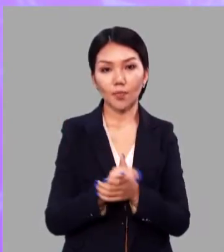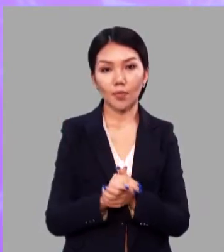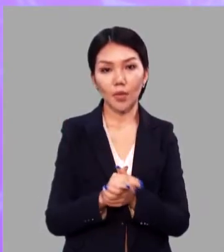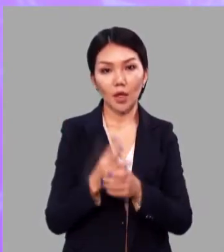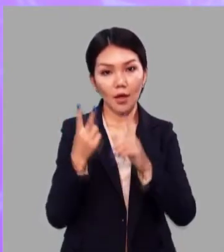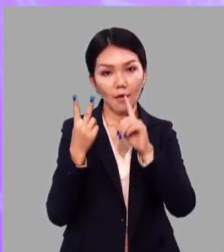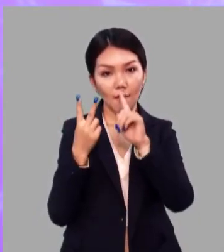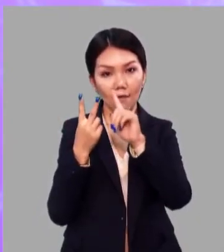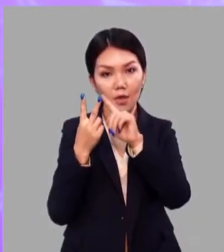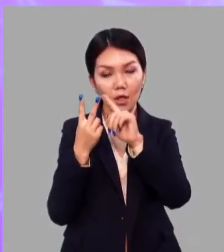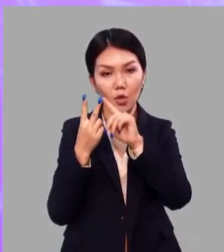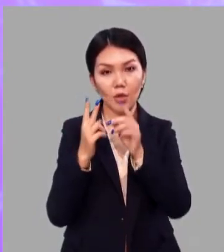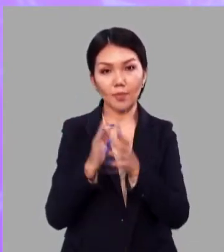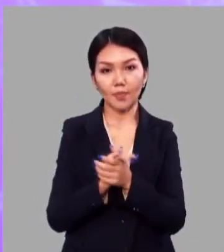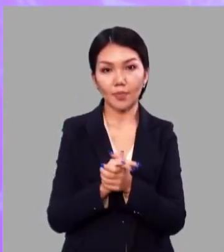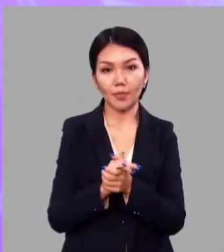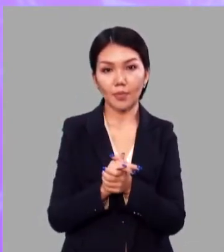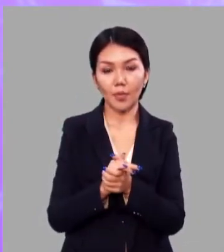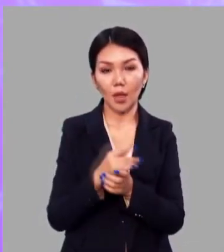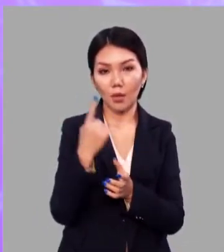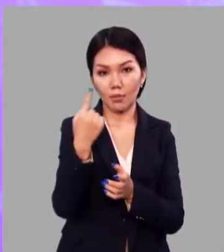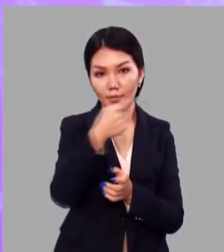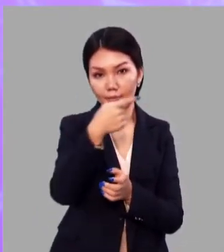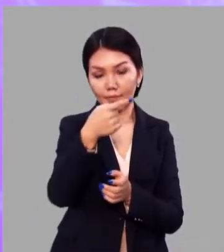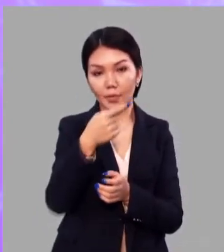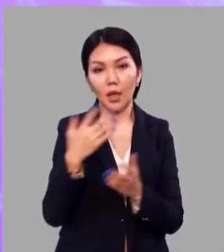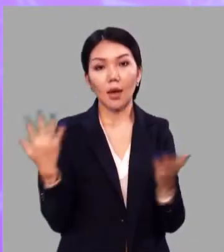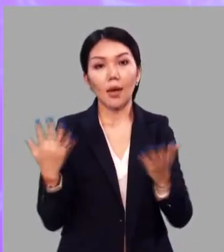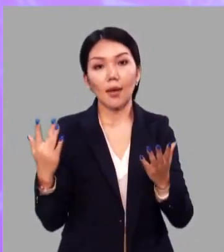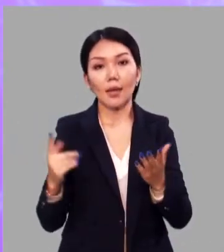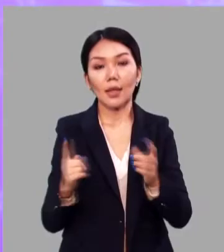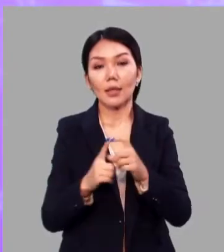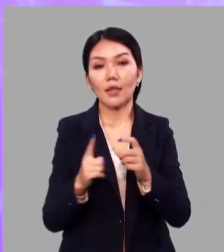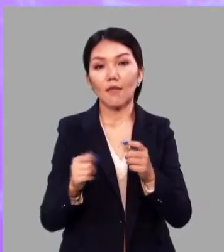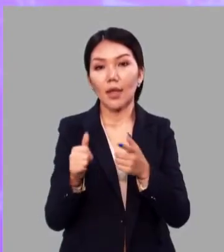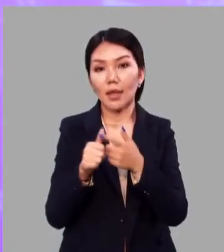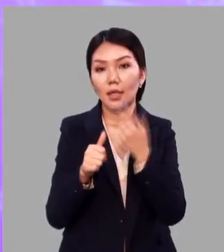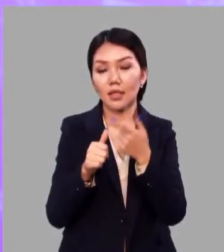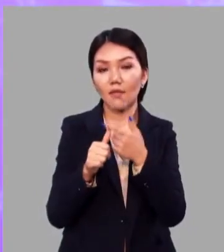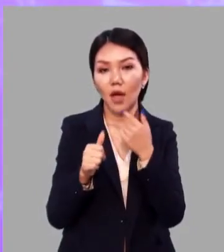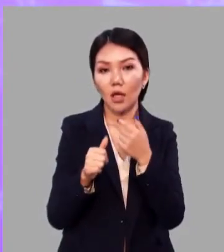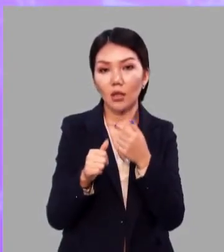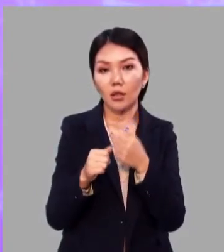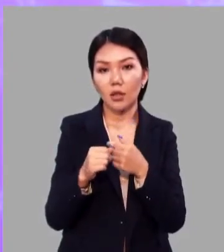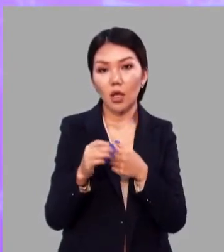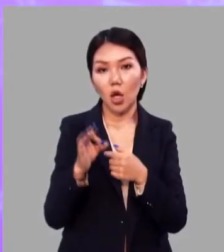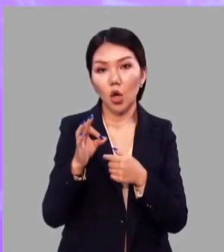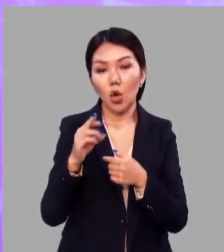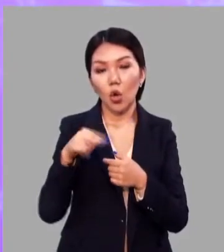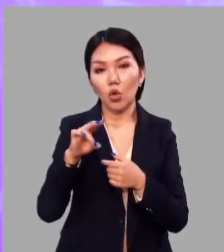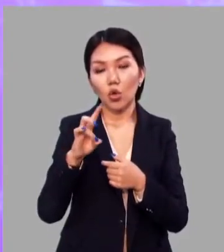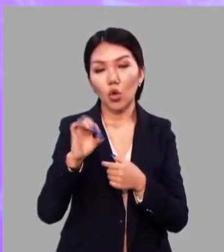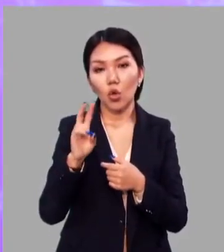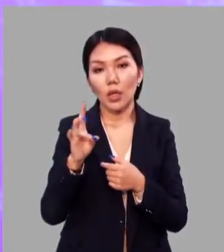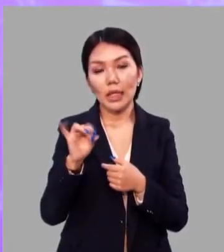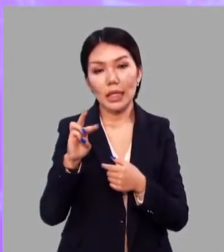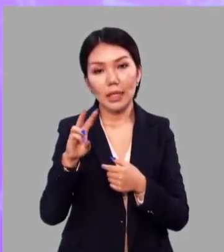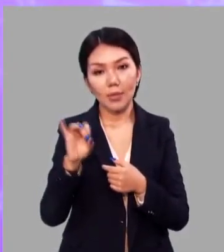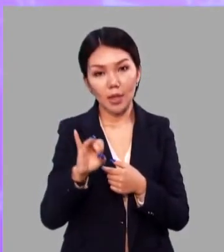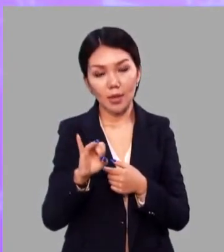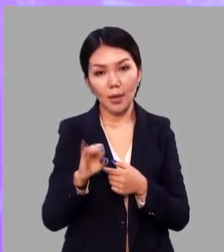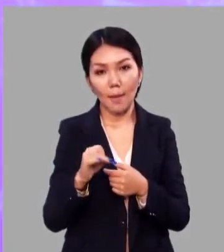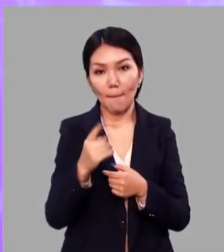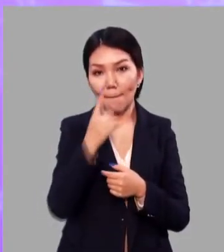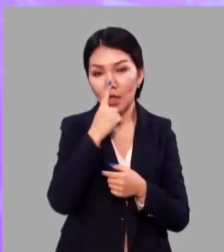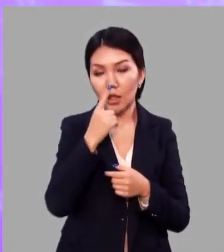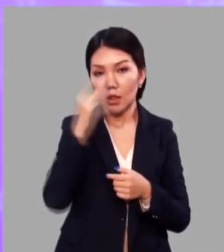Второе. Какие слова называются однокоренными? Близкие